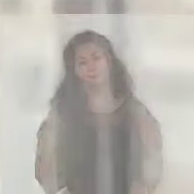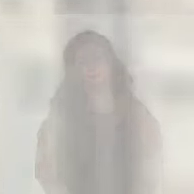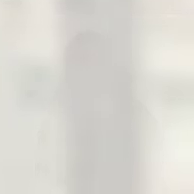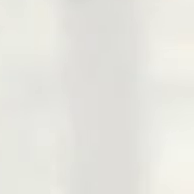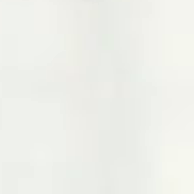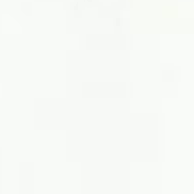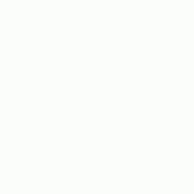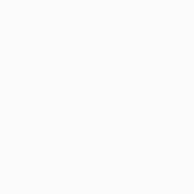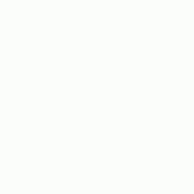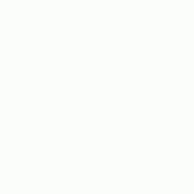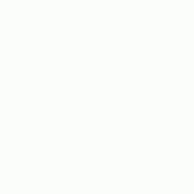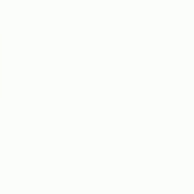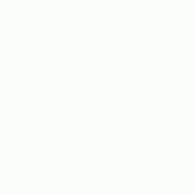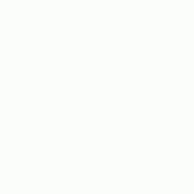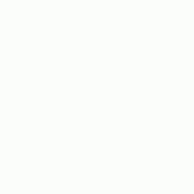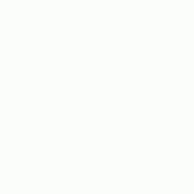شكرا